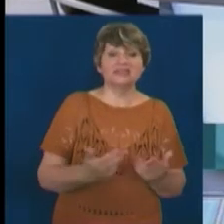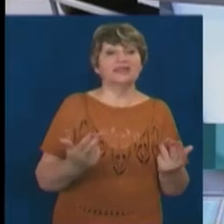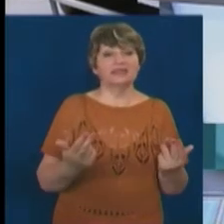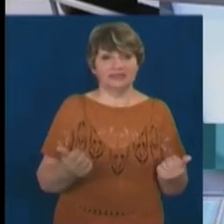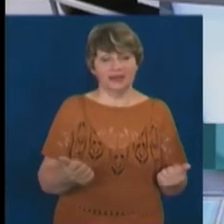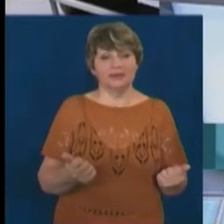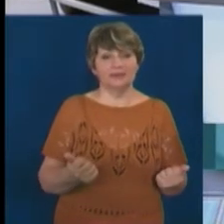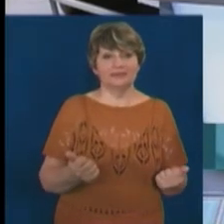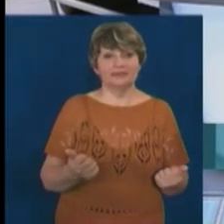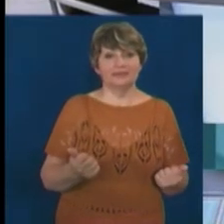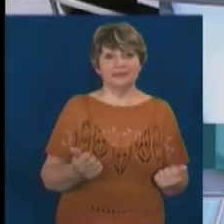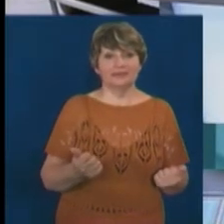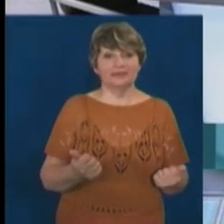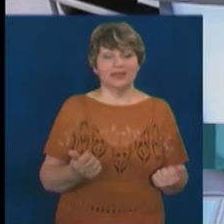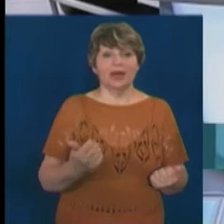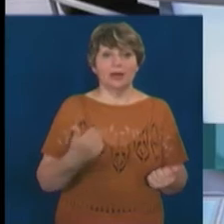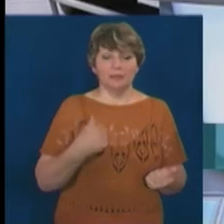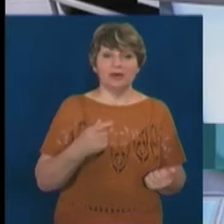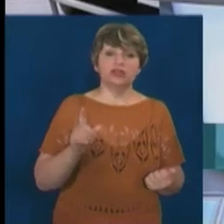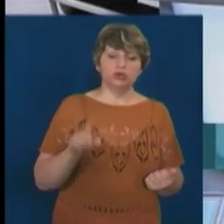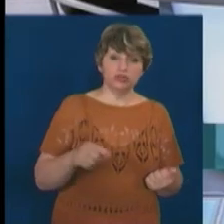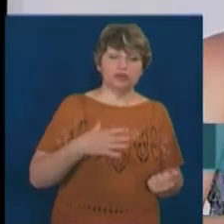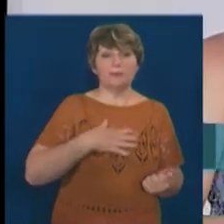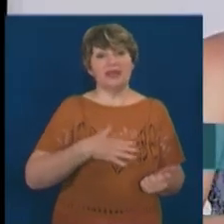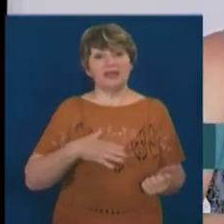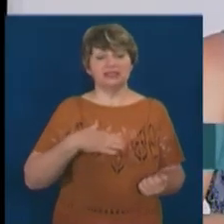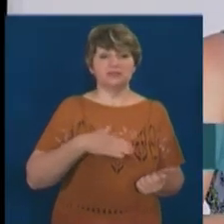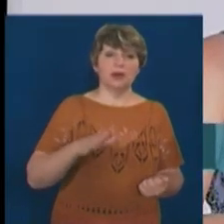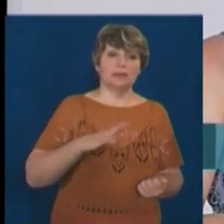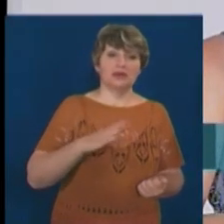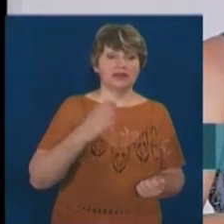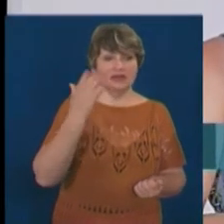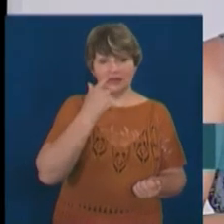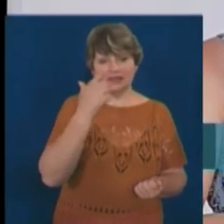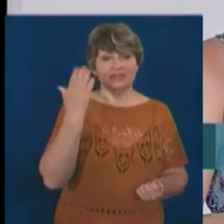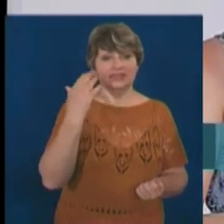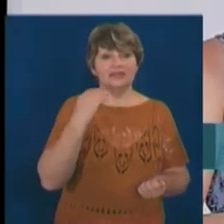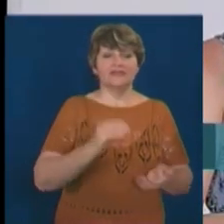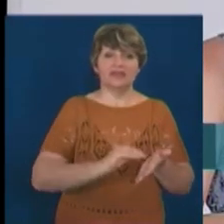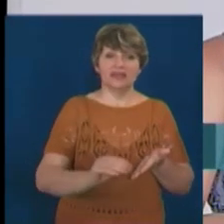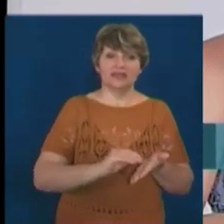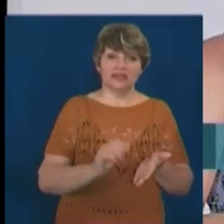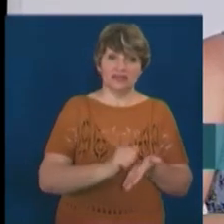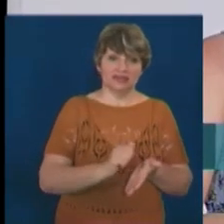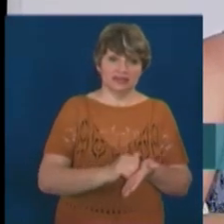професійна хвороба. Ми самі навіть це переживали. Нещодавно була така стаття від відомої громадської активістики Маріїна Сєдкіна із Києва